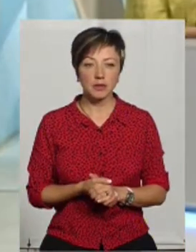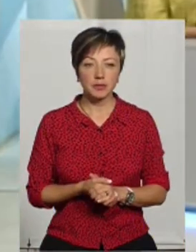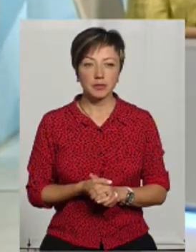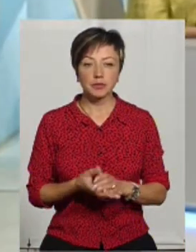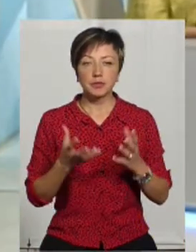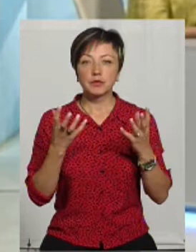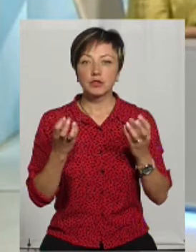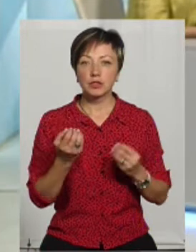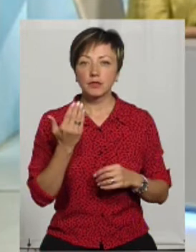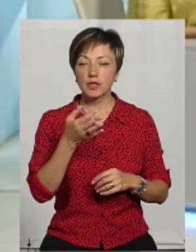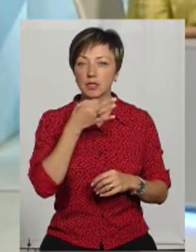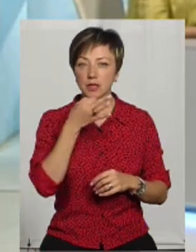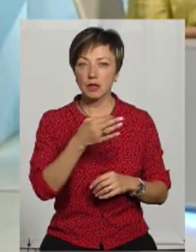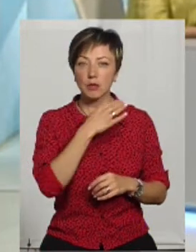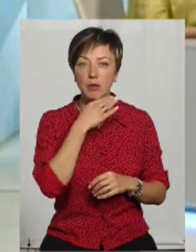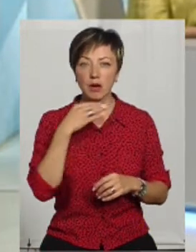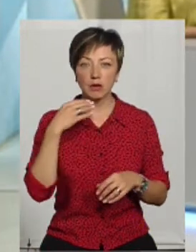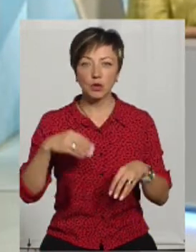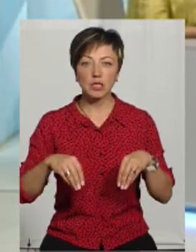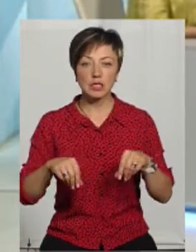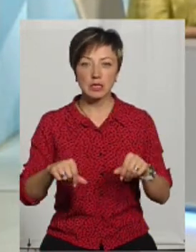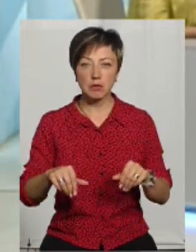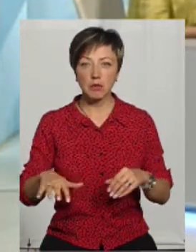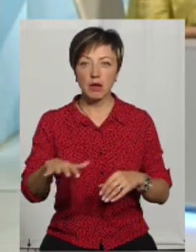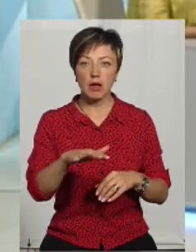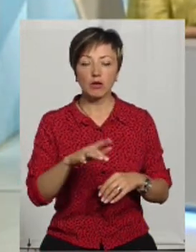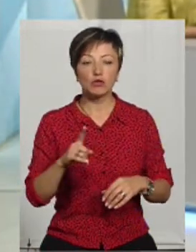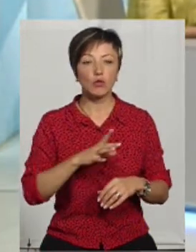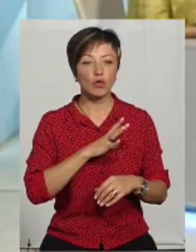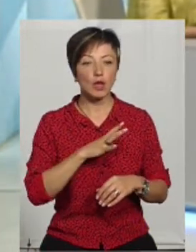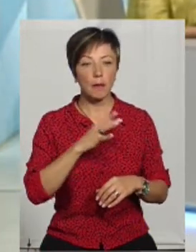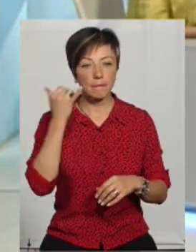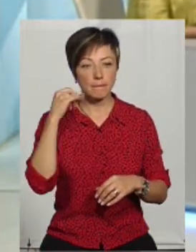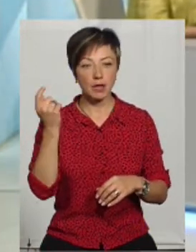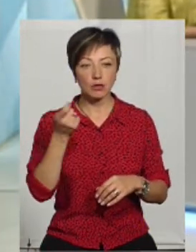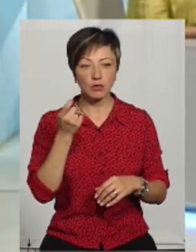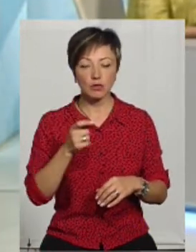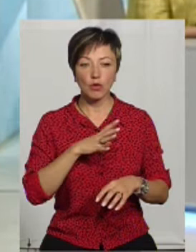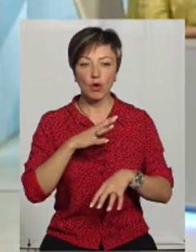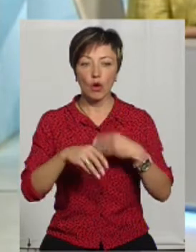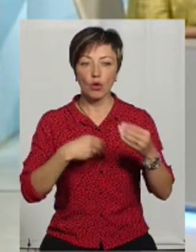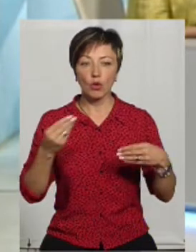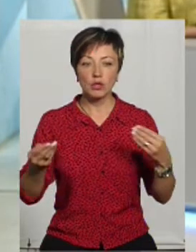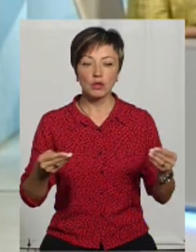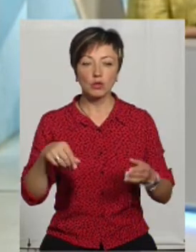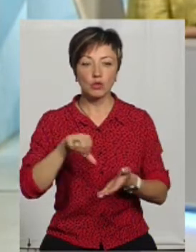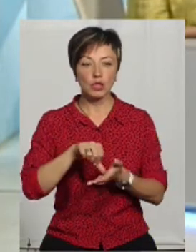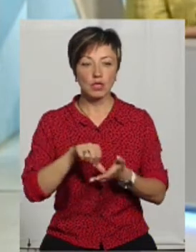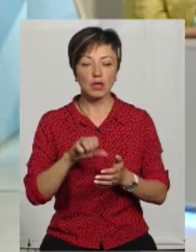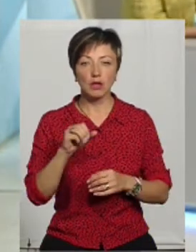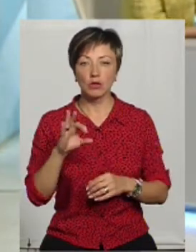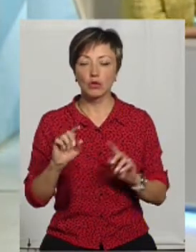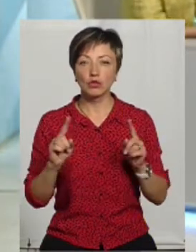Ще ви сказали, що багато земель, ті, що були пасовищами, було роздано учасникам АТО.